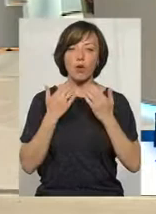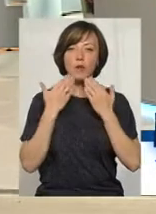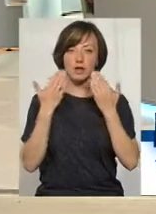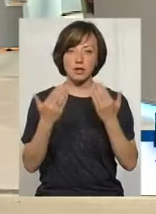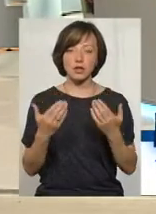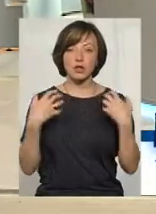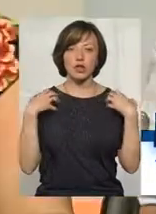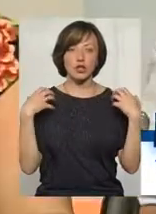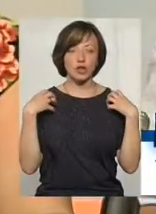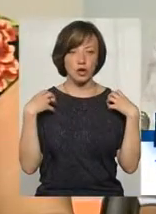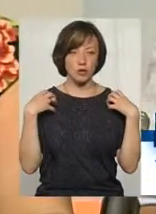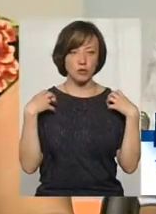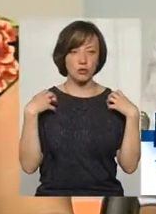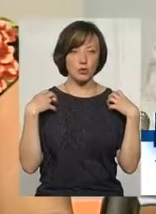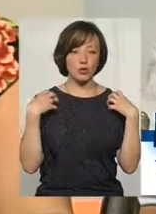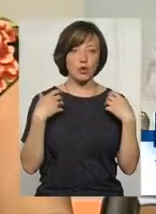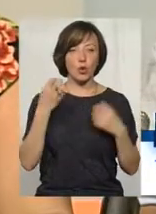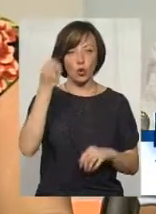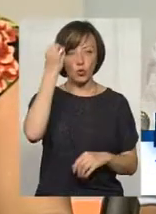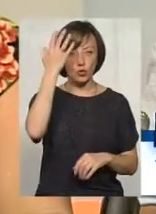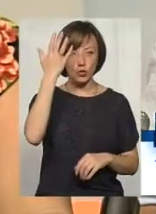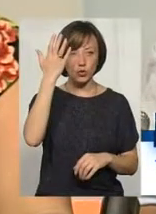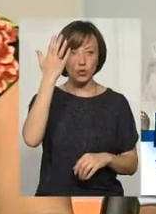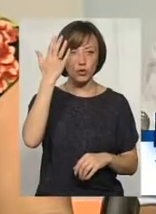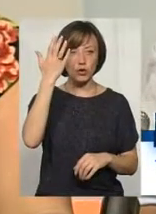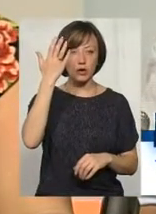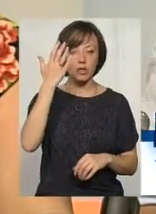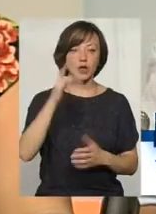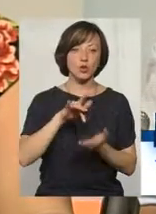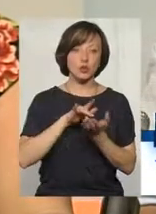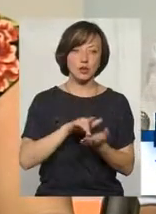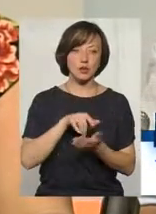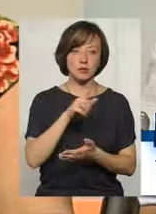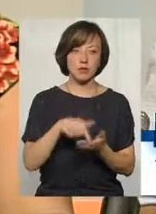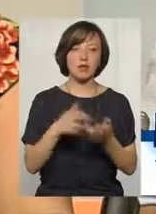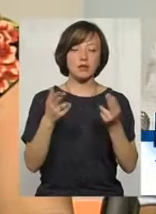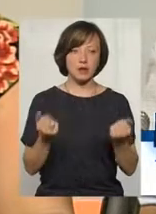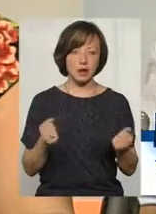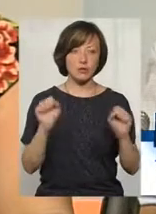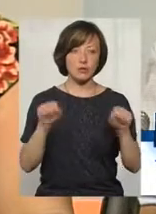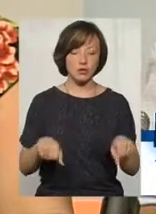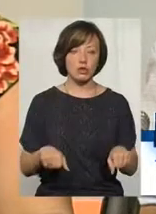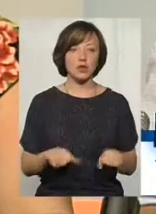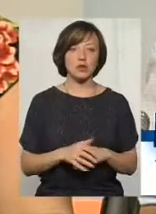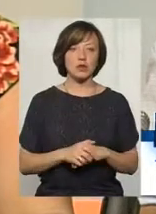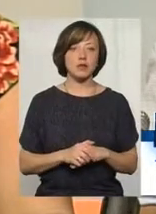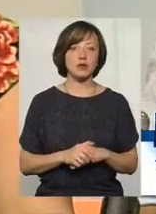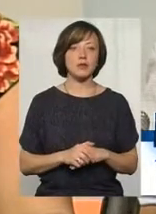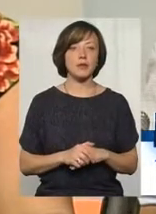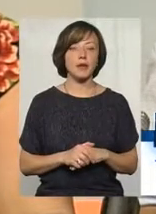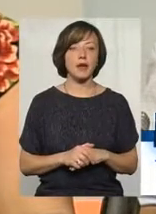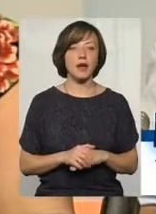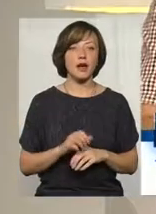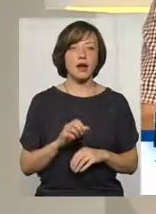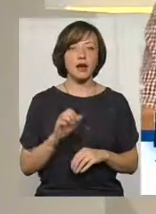к начальнику культури і туризму? Так, так, звичайно, будь ласка. Так, як мені його величать?